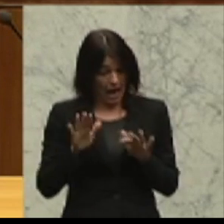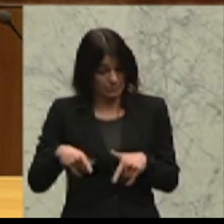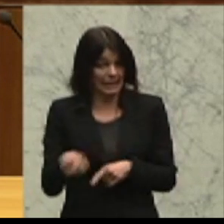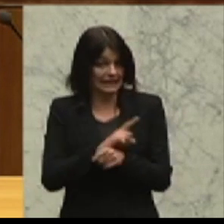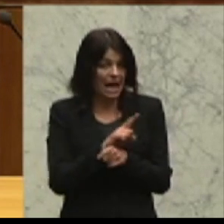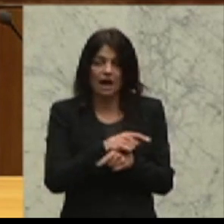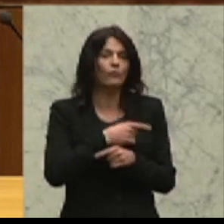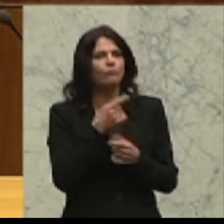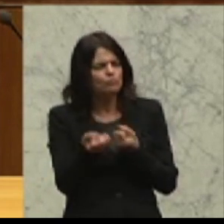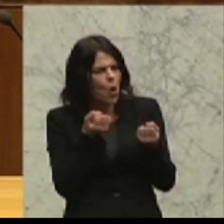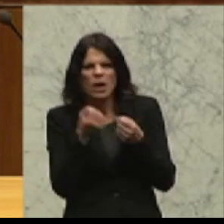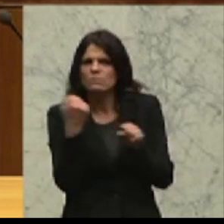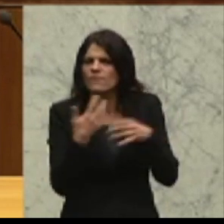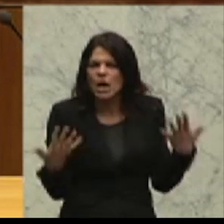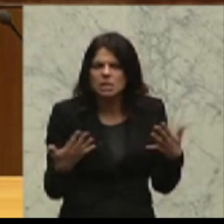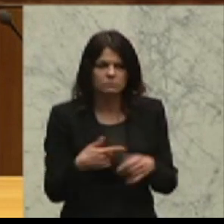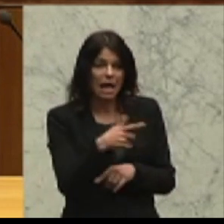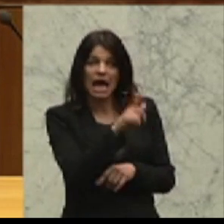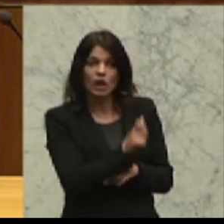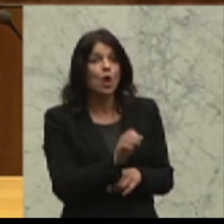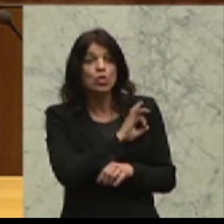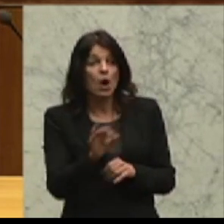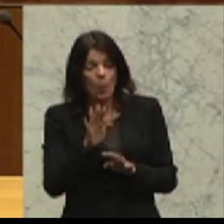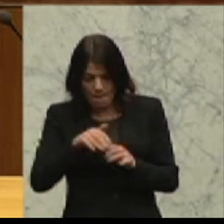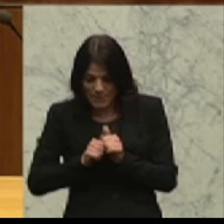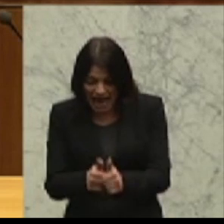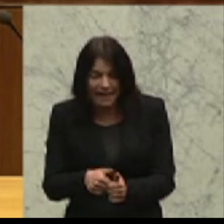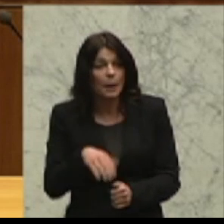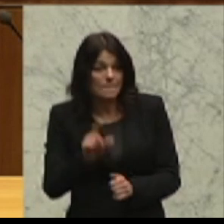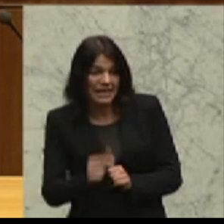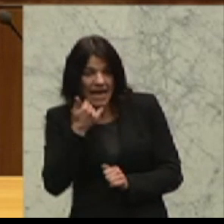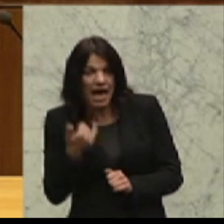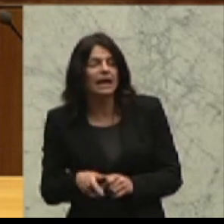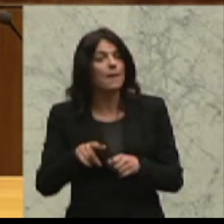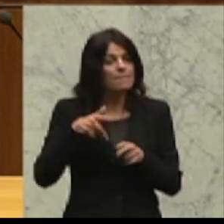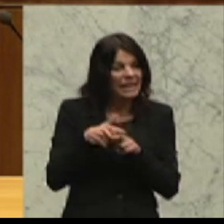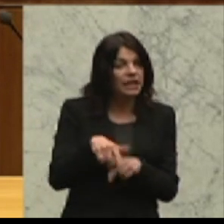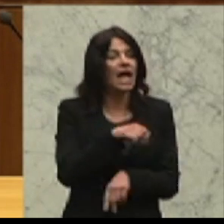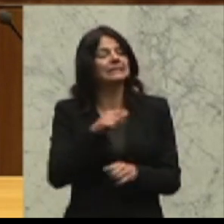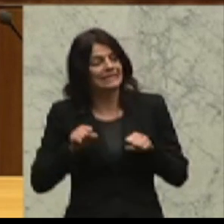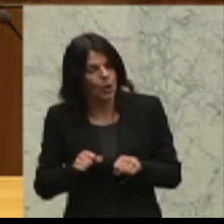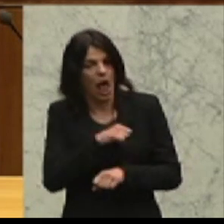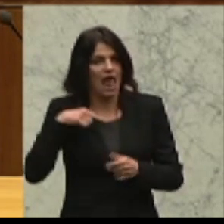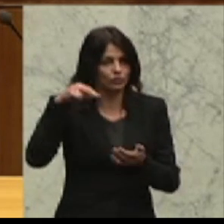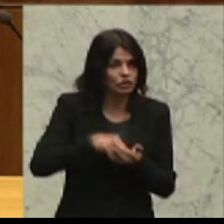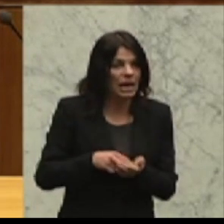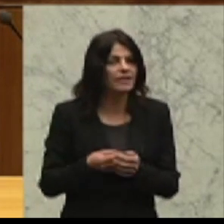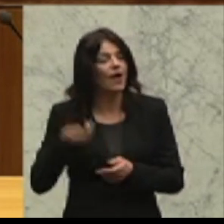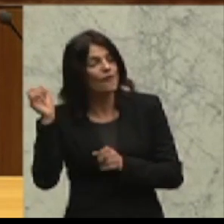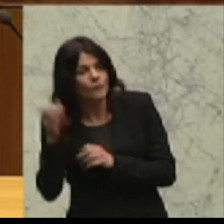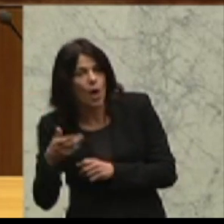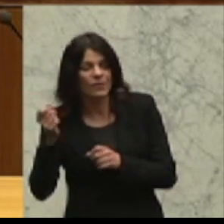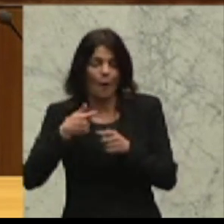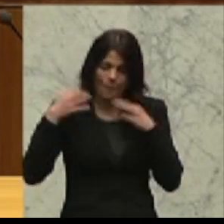so aussieht, dass nur noch unbegleitete minderjährige, behinderte Senioren, alleinstehende Schwangere und Elternteile, Folteropfer oder Opfer anderer